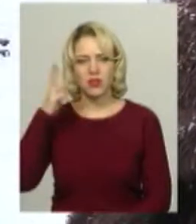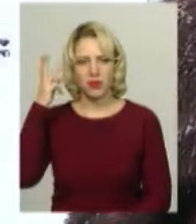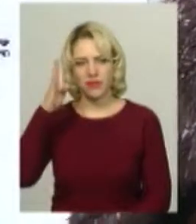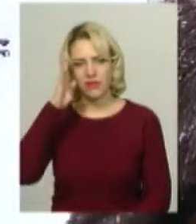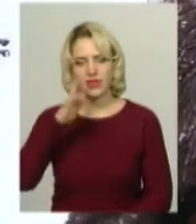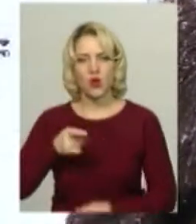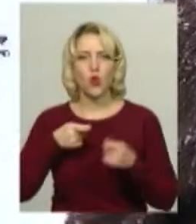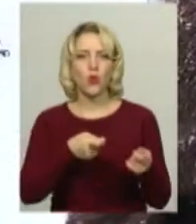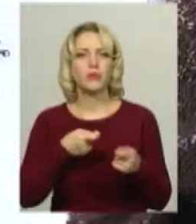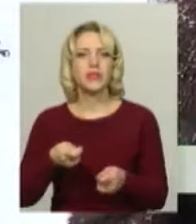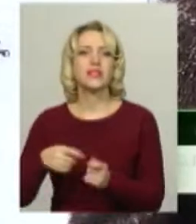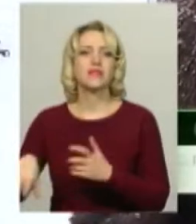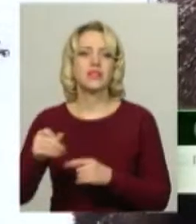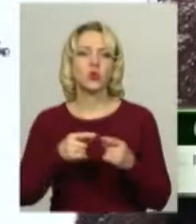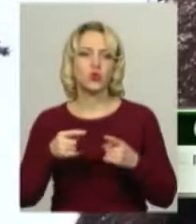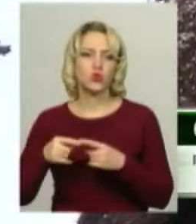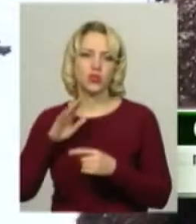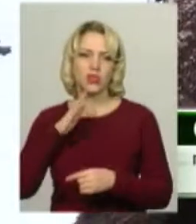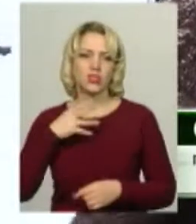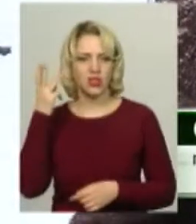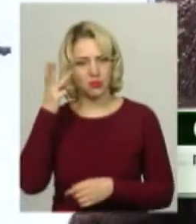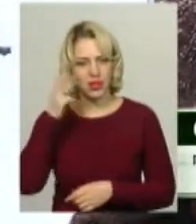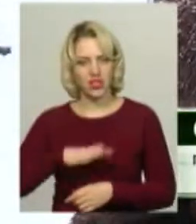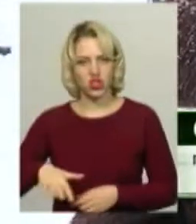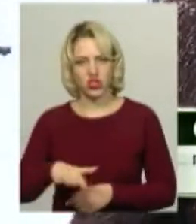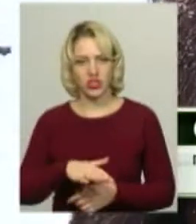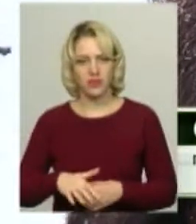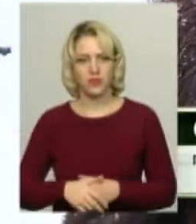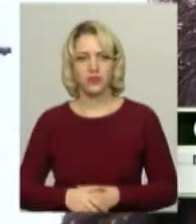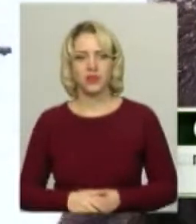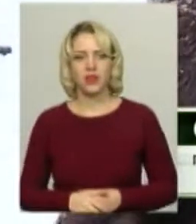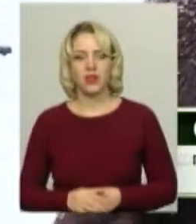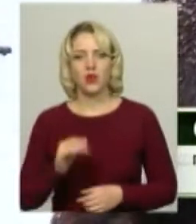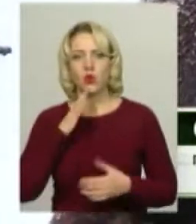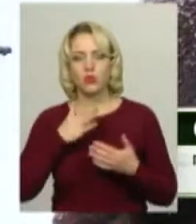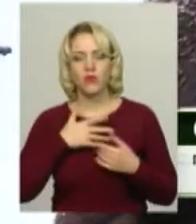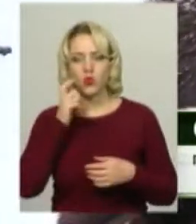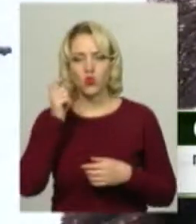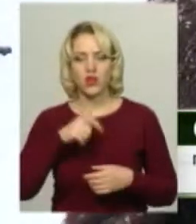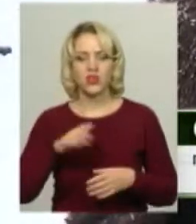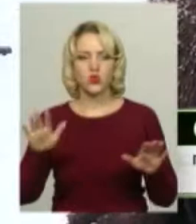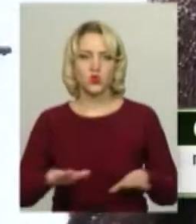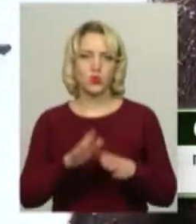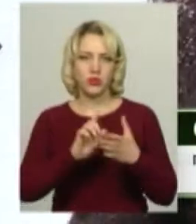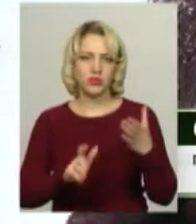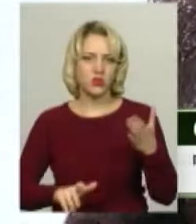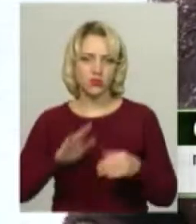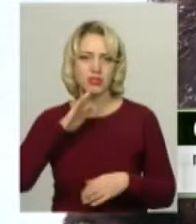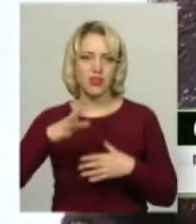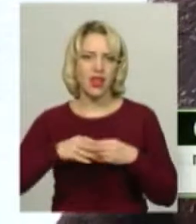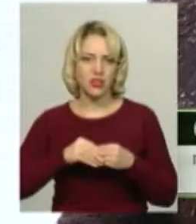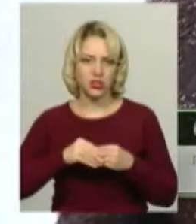'їздив всі куточки нашої Хмельниччини і любив українську пісню з нашим